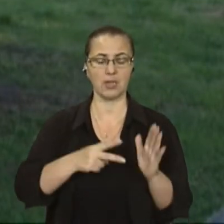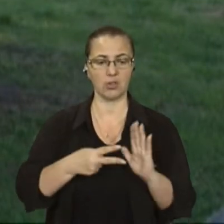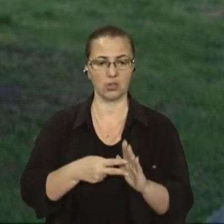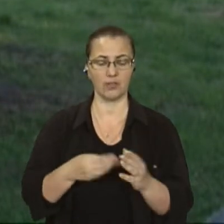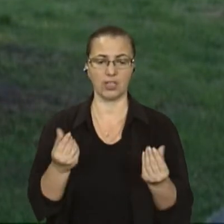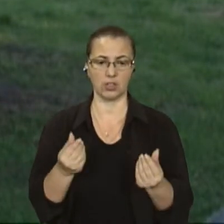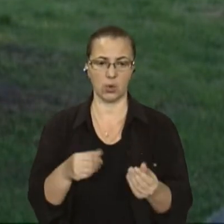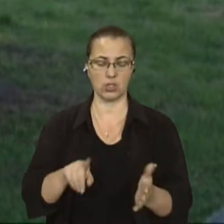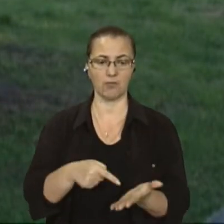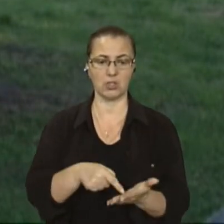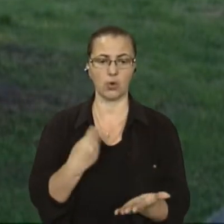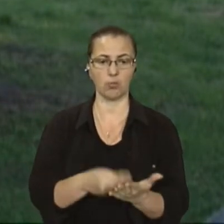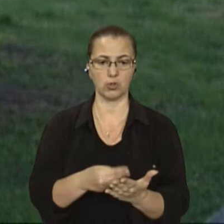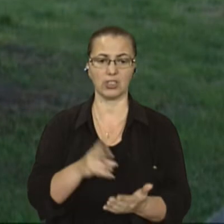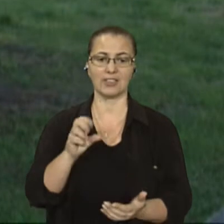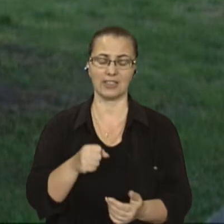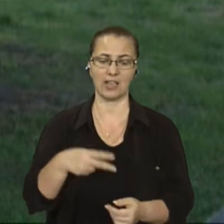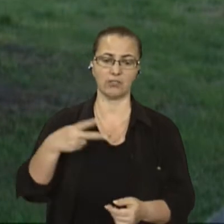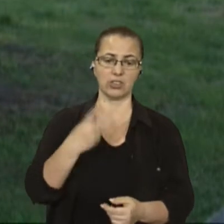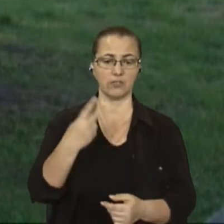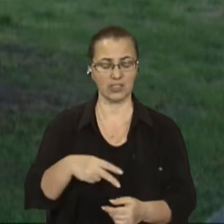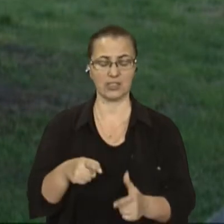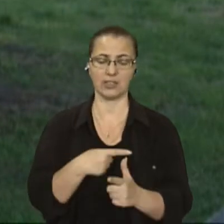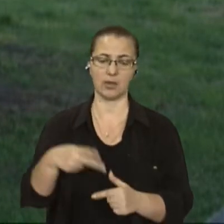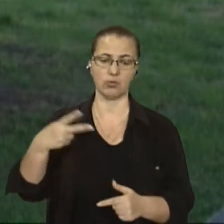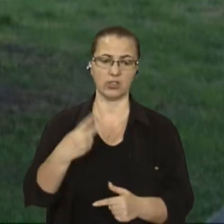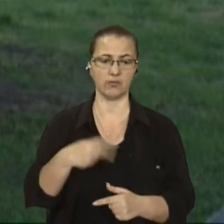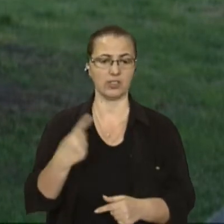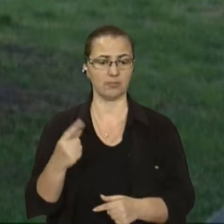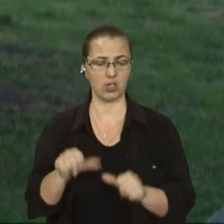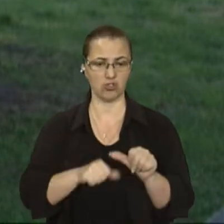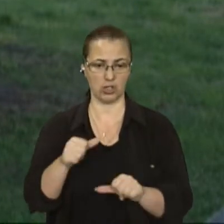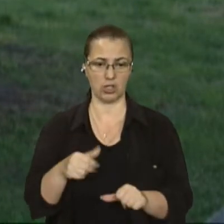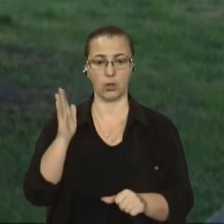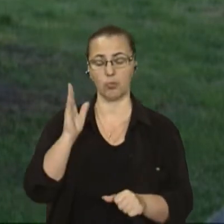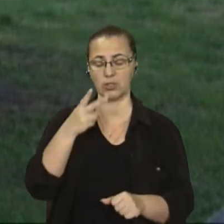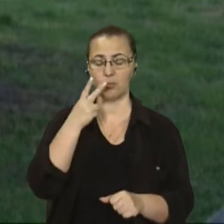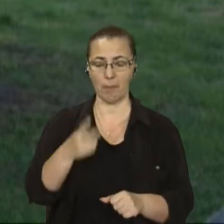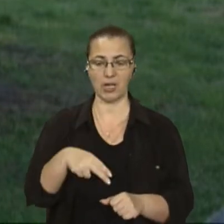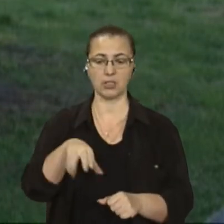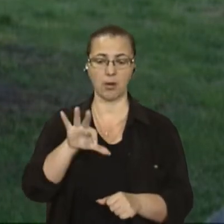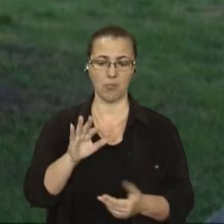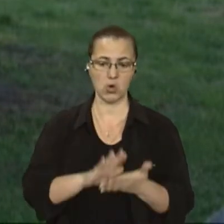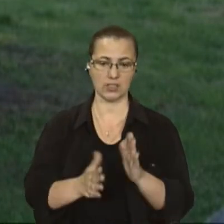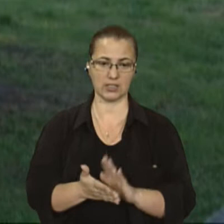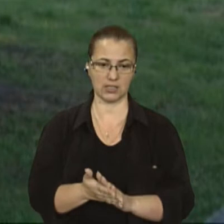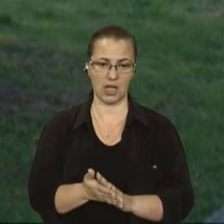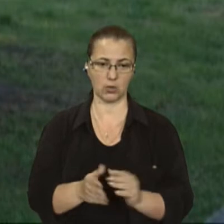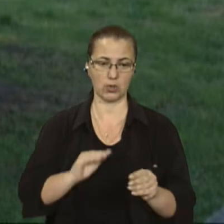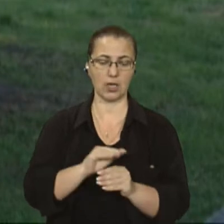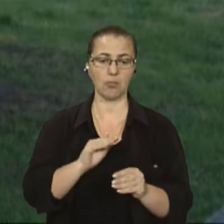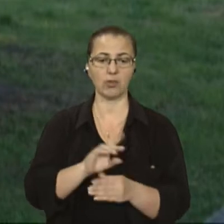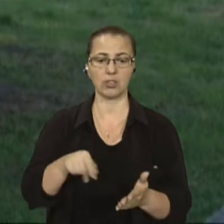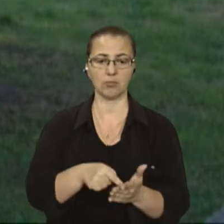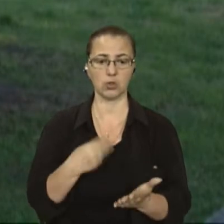кошти в міському бюджеті на 2020 або 2021 рік. Відповідно, будемо бачити по стану наповнення